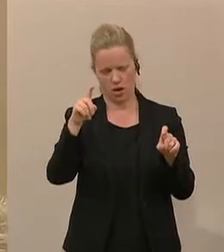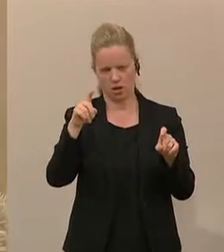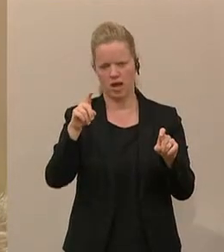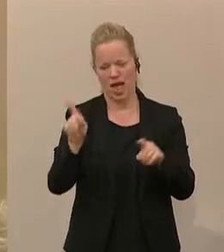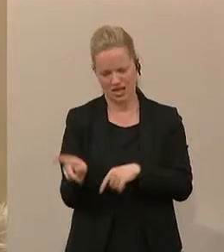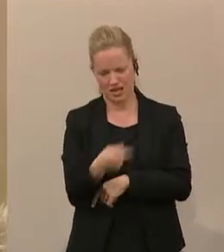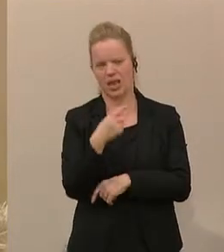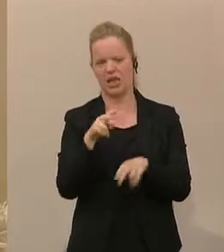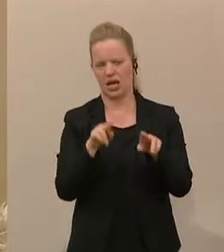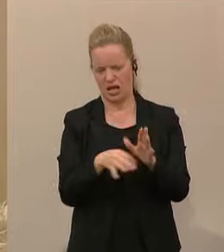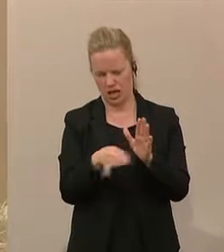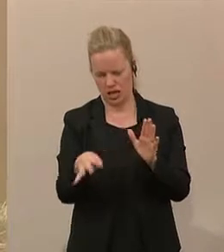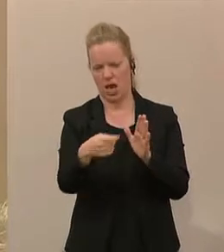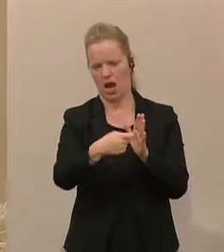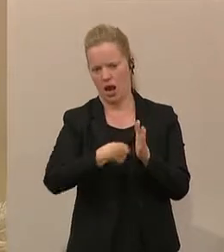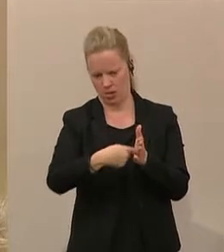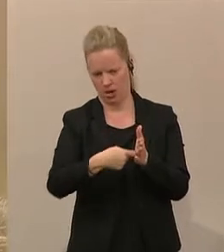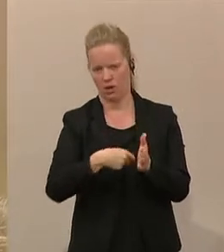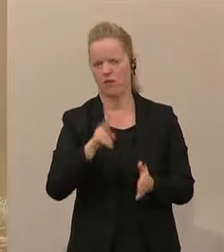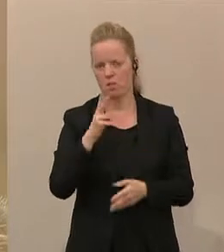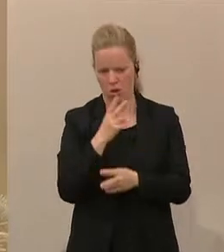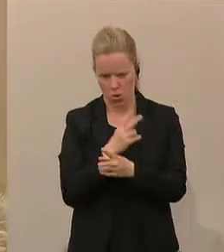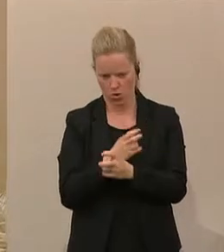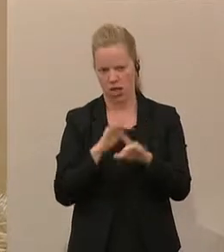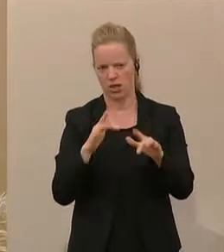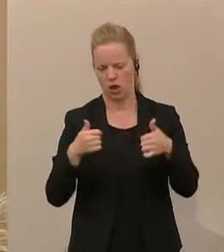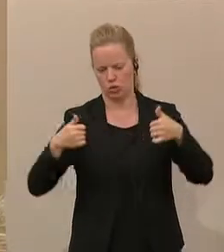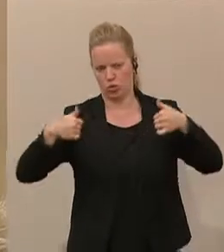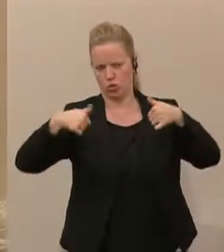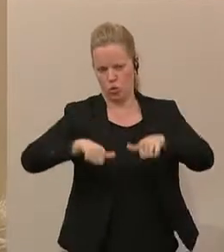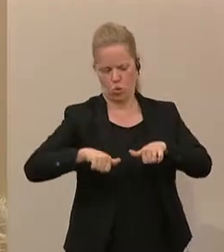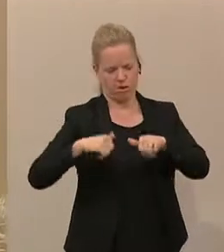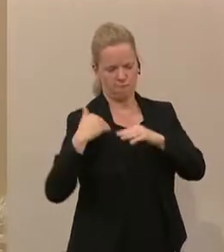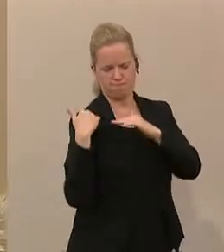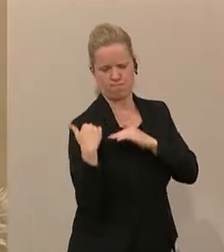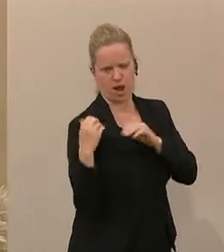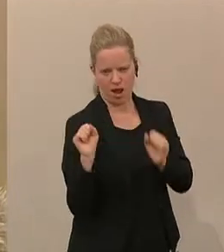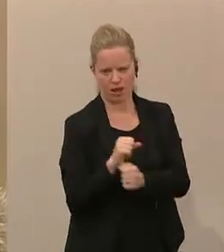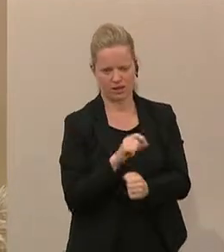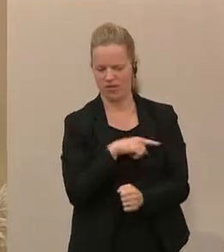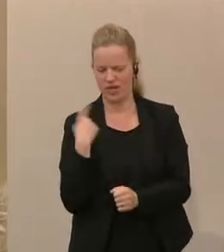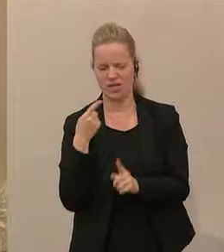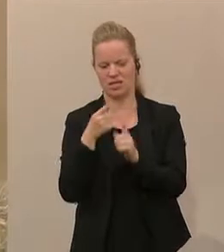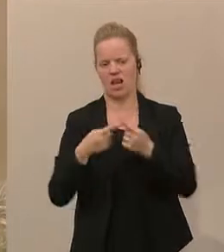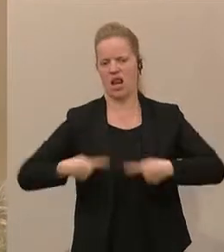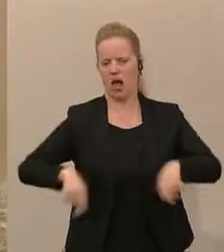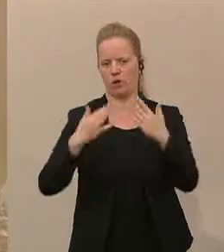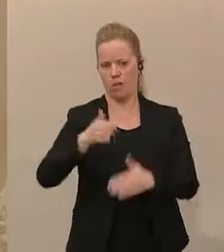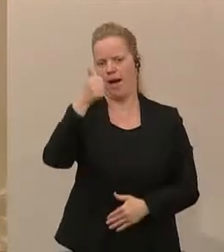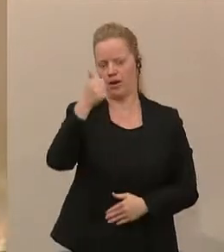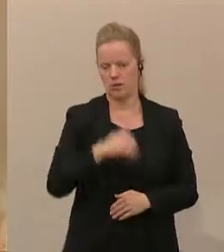Entsenderichtlinie repariert wird, weil Österreich diesem Druck nicht standhalten kann, weil wir Zielland Nummer eins sind, vor allem auch